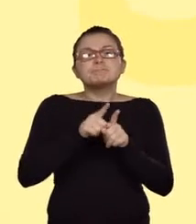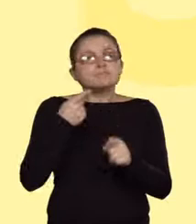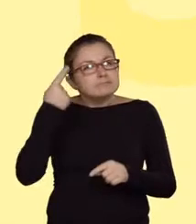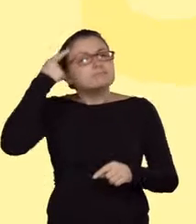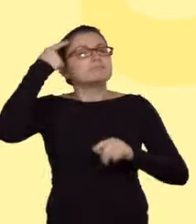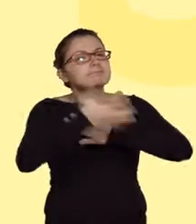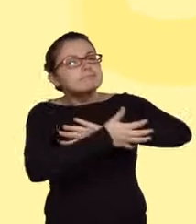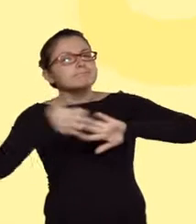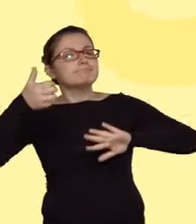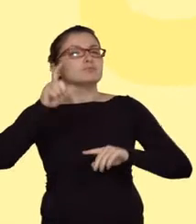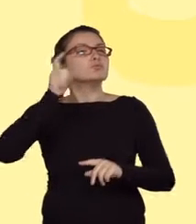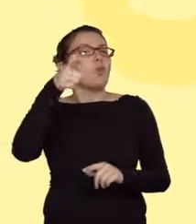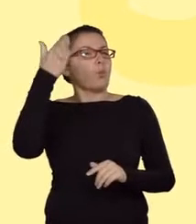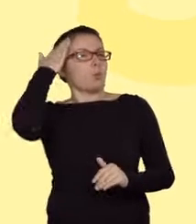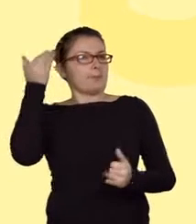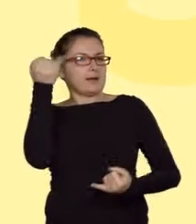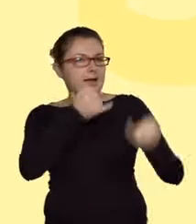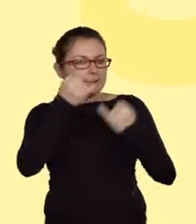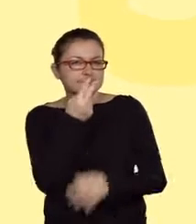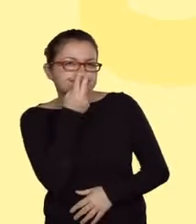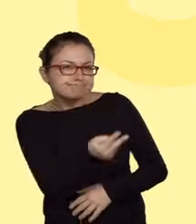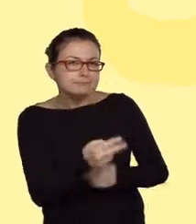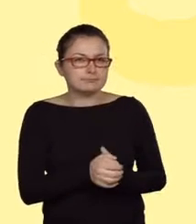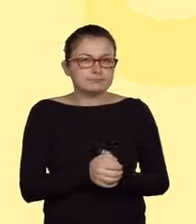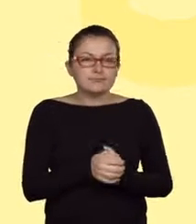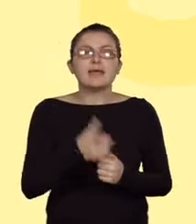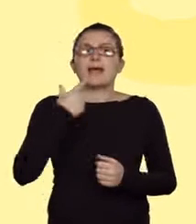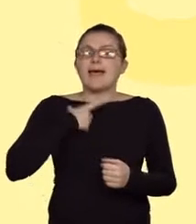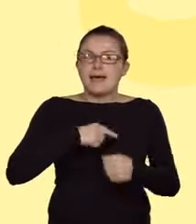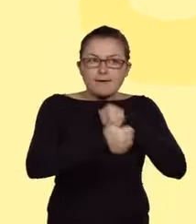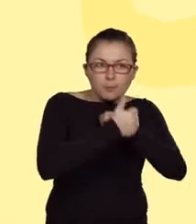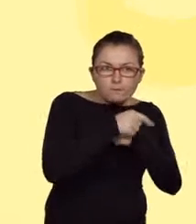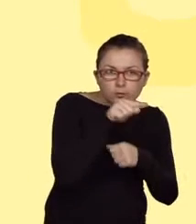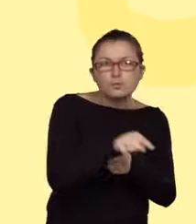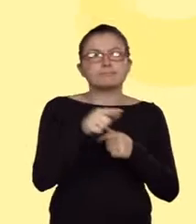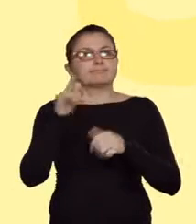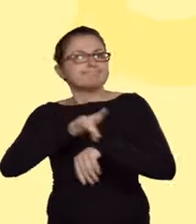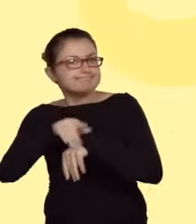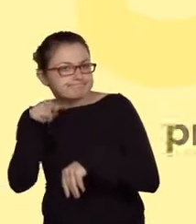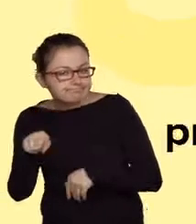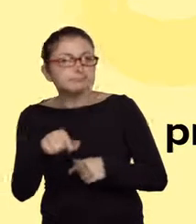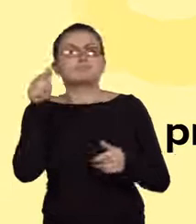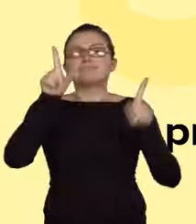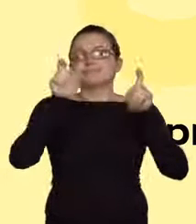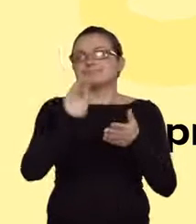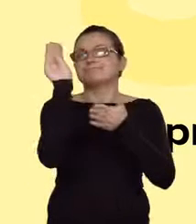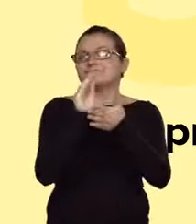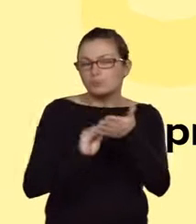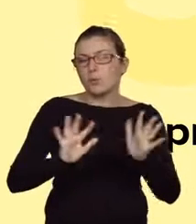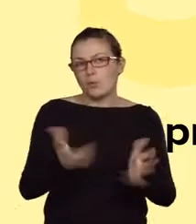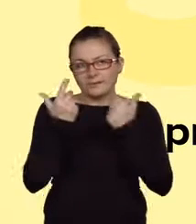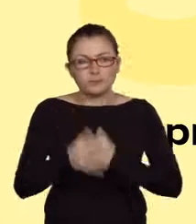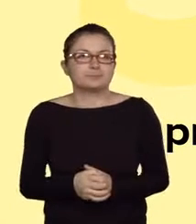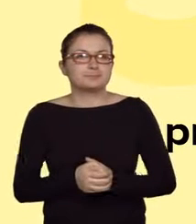chemicznej, dostrzec zależności przyczynowo-skutkowe i umiejętnie sformułować swoją wypowiedź. Stwierdzenie